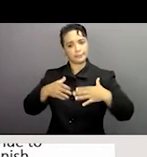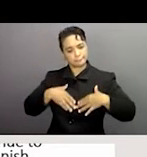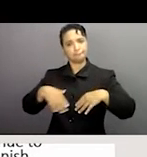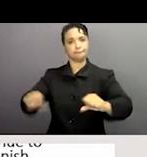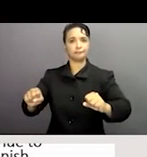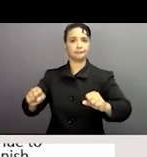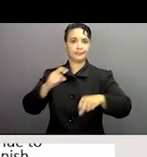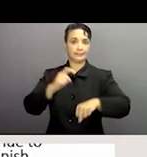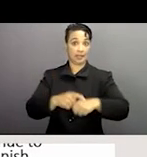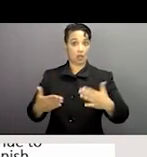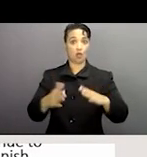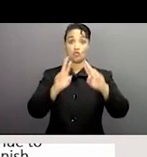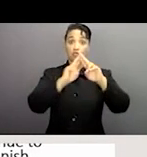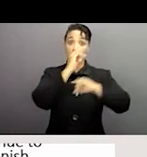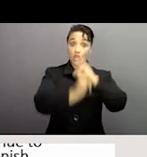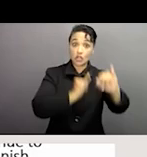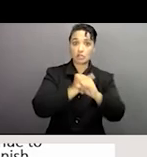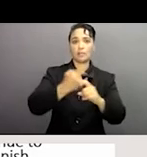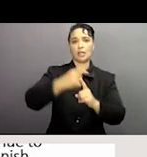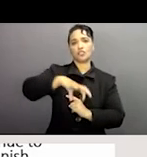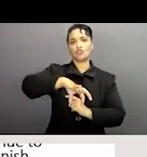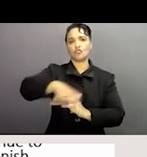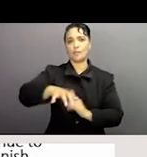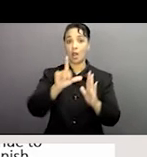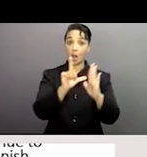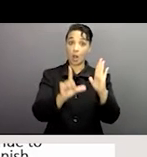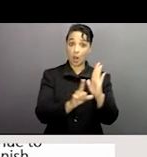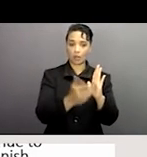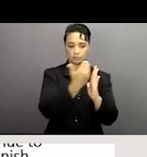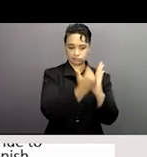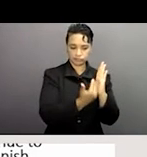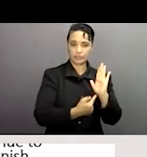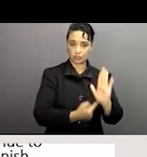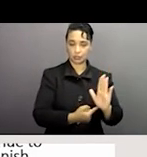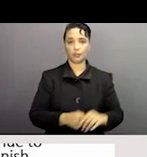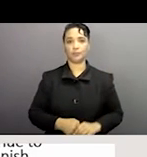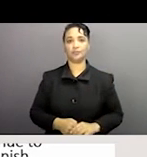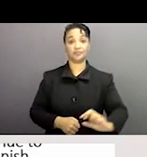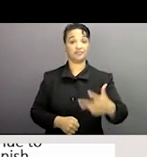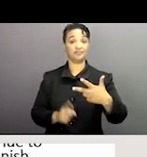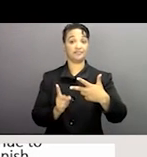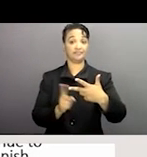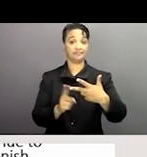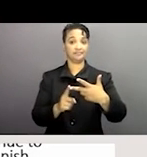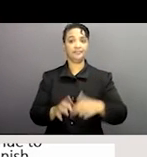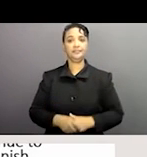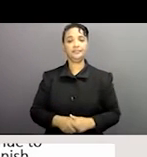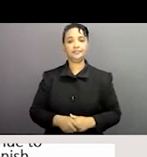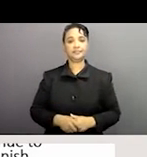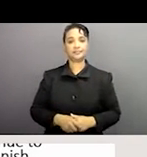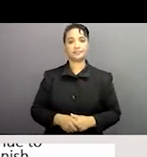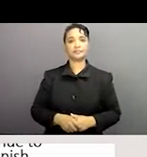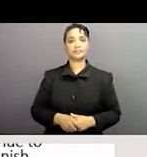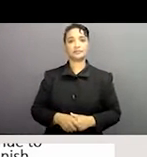étant donné que c'est établi déjà dans ces traités internationaux qui travaillent sur le droit le principe numéro 3 donc les